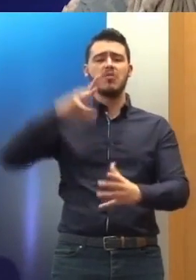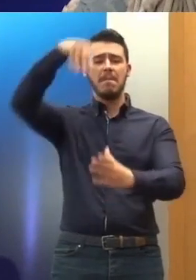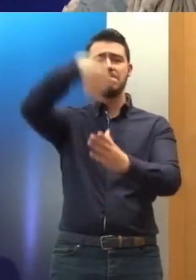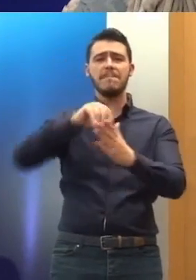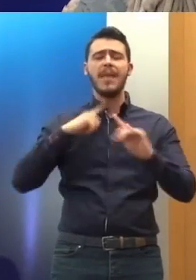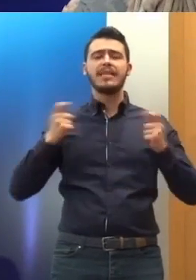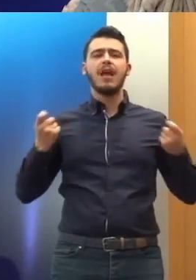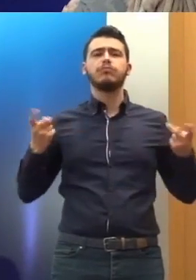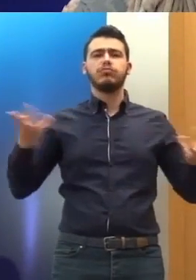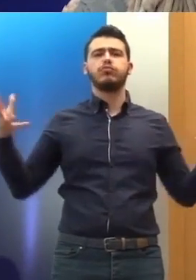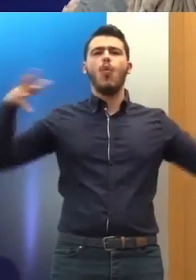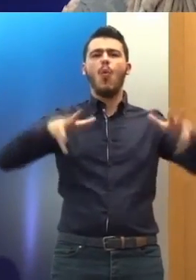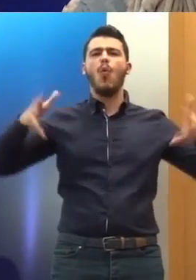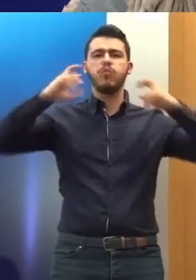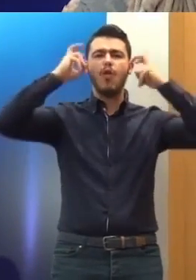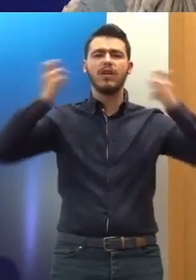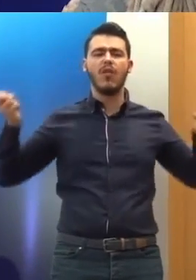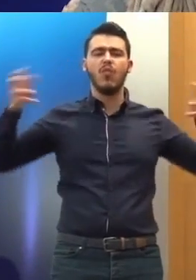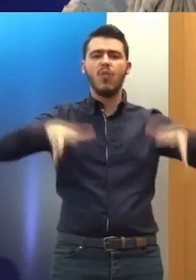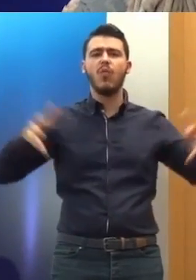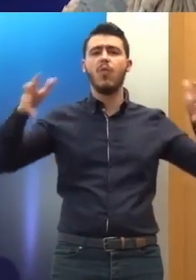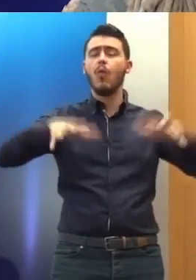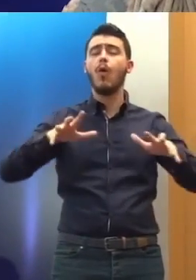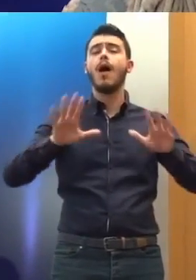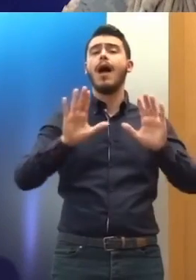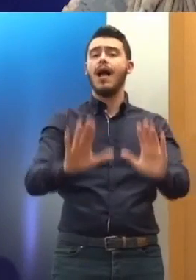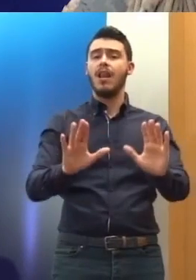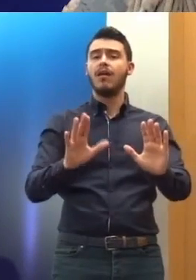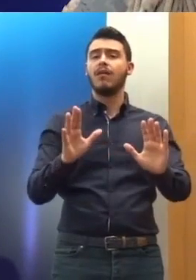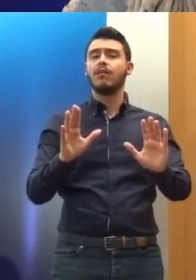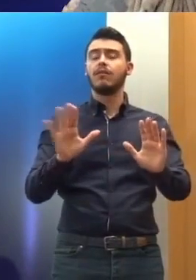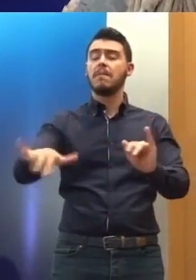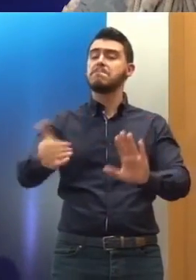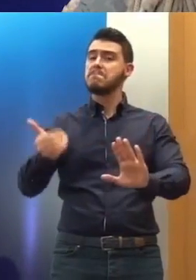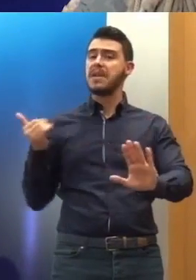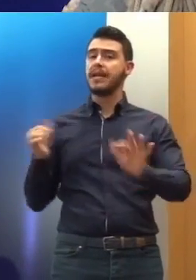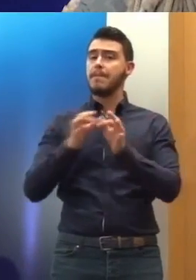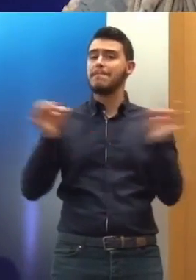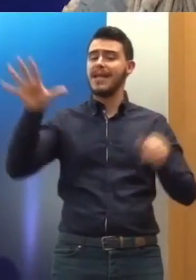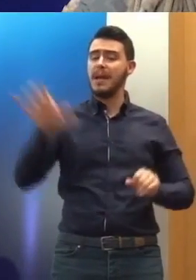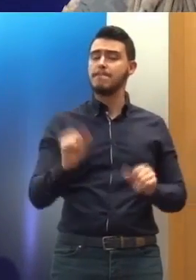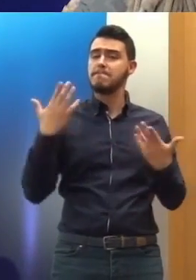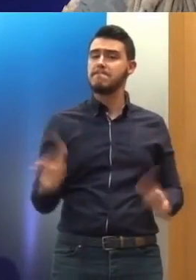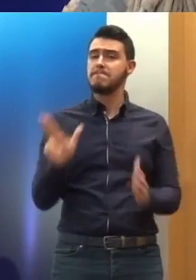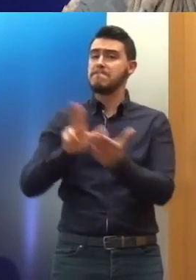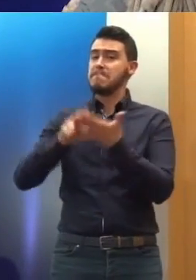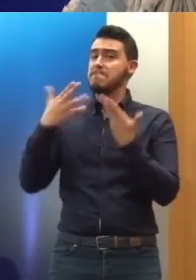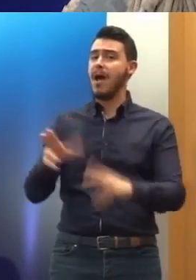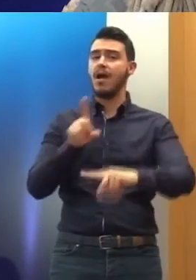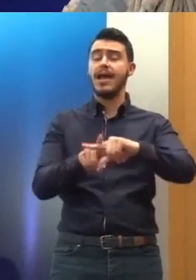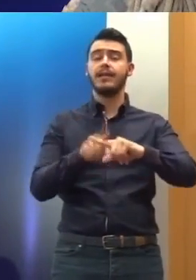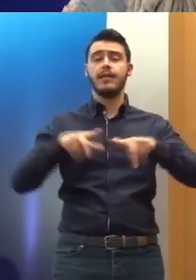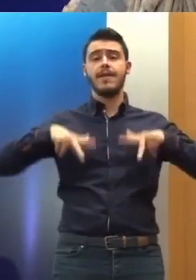Υπερπληθυσμός συνεχίζει να υπάρχει παρά τα μέτρα τα οποία έλαβε η ελληνική